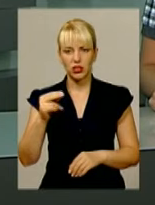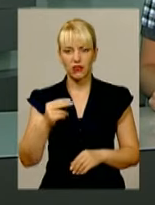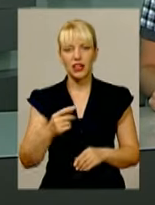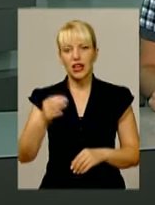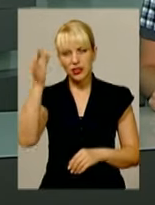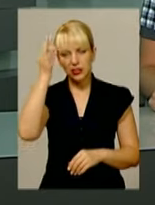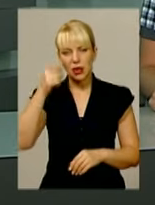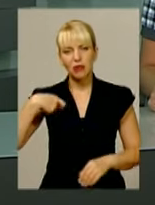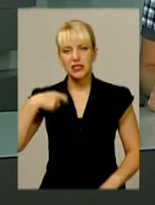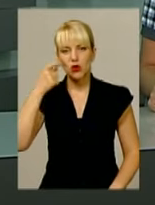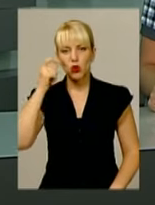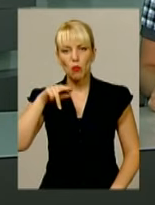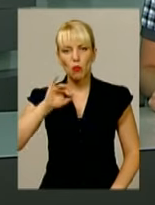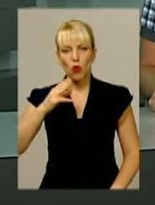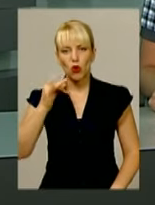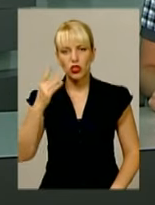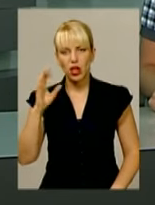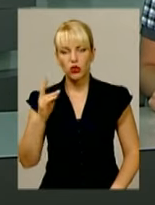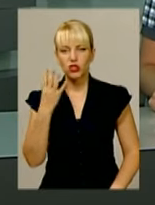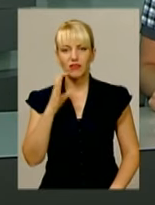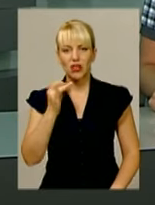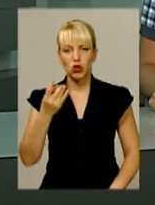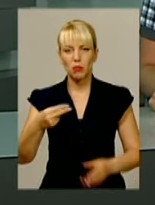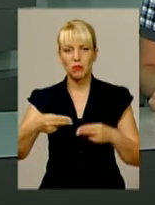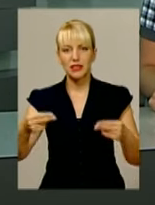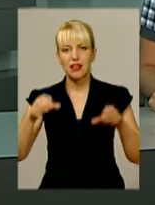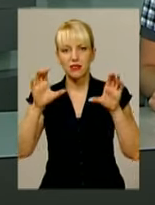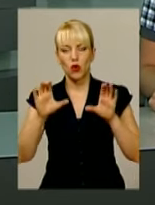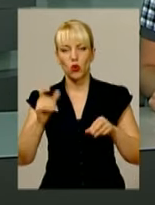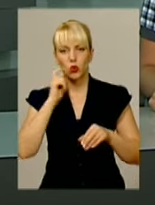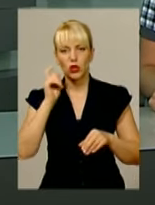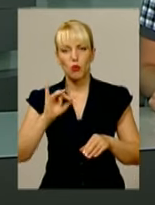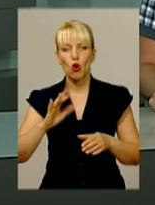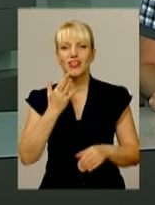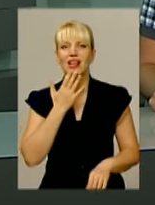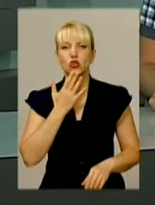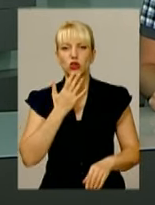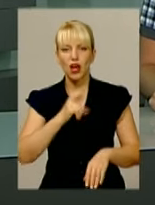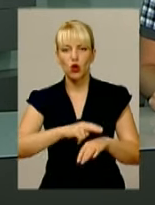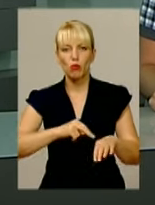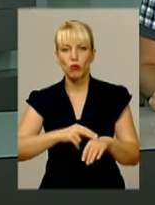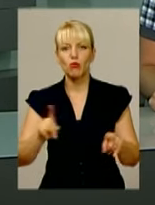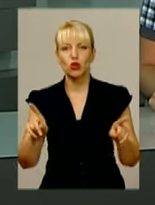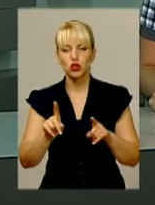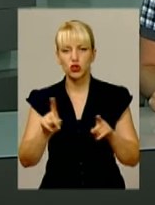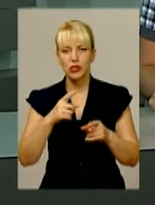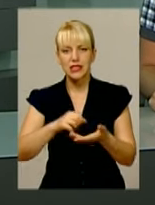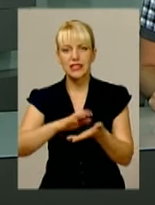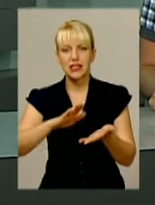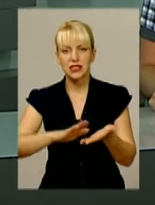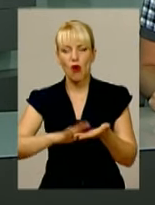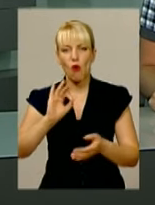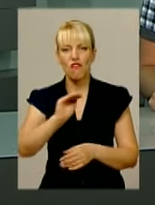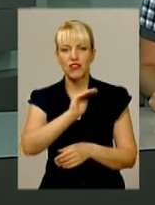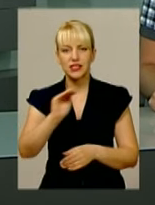Нагадаю, президент України Петро Порошенко 4 серпня підписав закон України про національну поліцію. Про що також зазначив на своїй офіційній